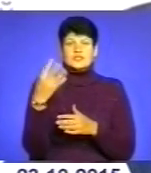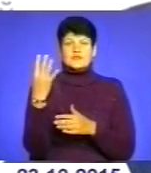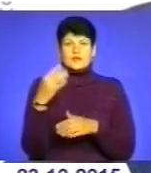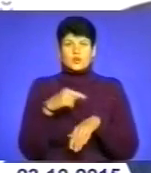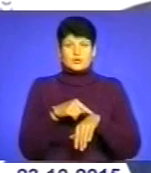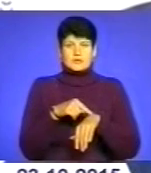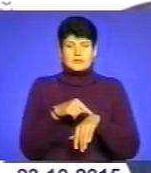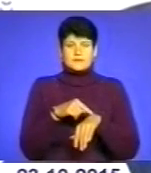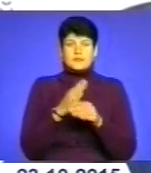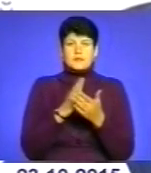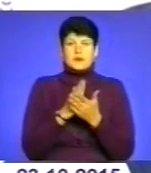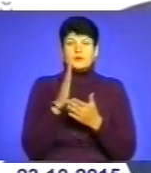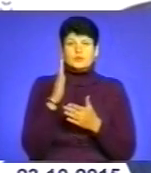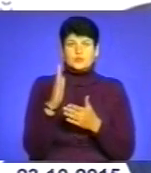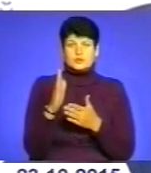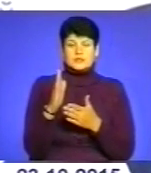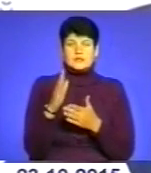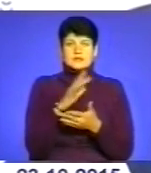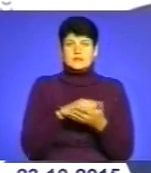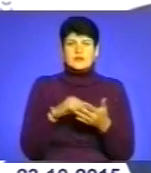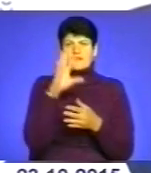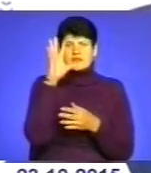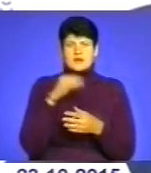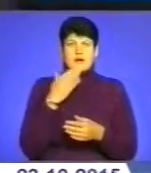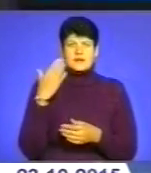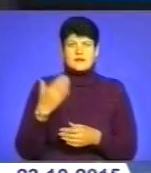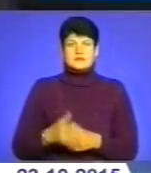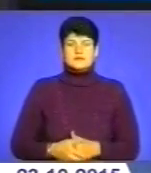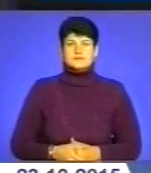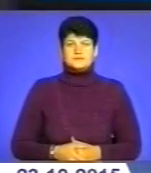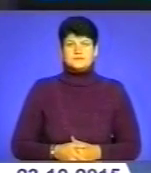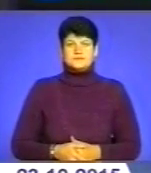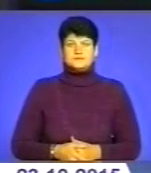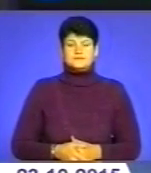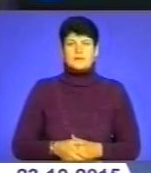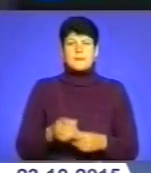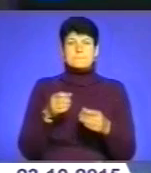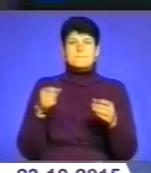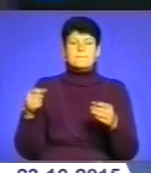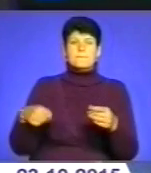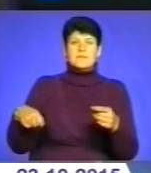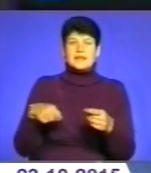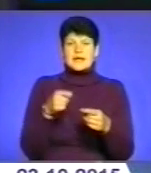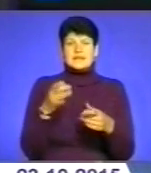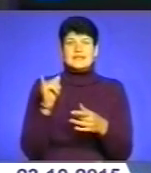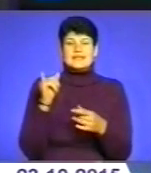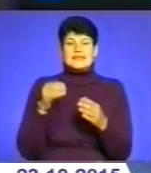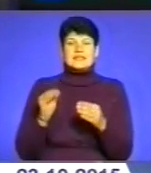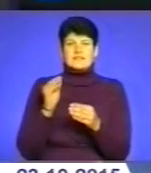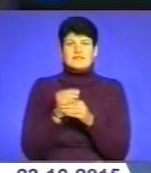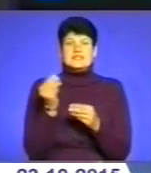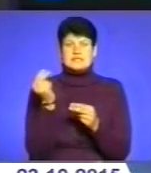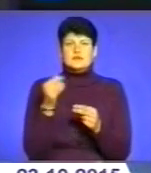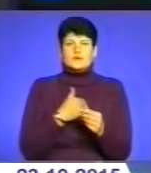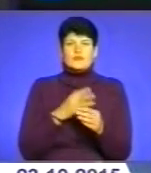має бути знята вся агітація. Мільярдні інвестиції планують вкладати у Тернопіль впливові українські